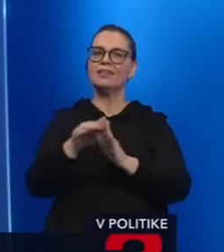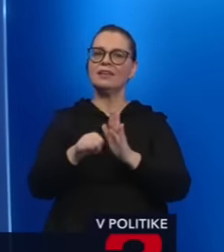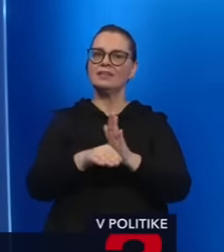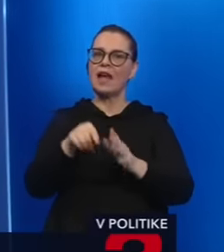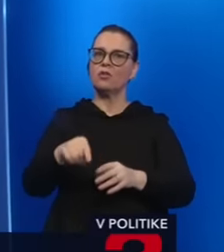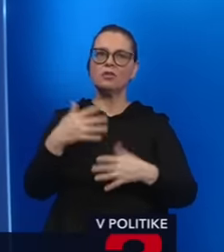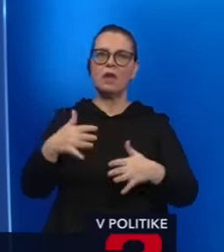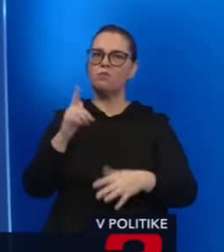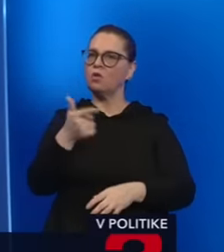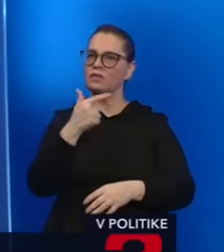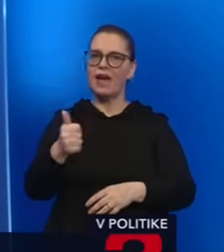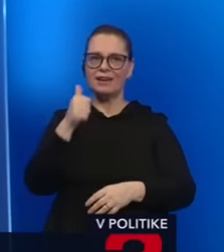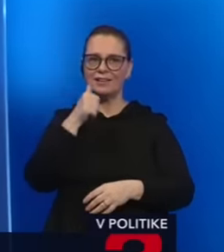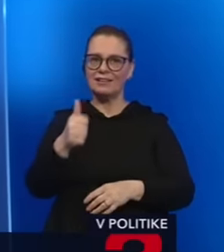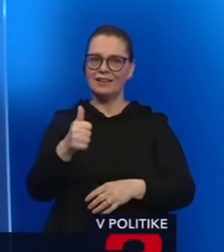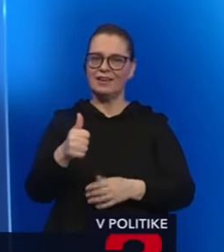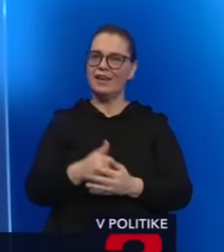neprebiehal 12-dňovým skrutinium.